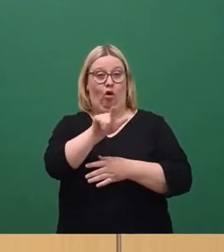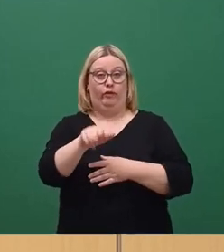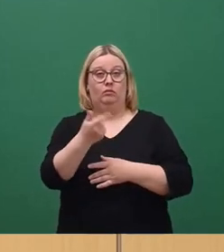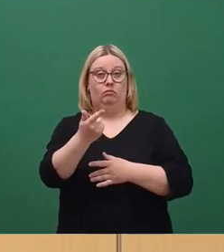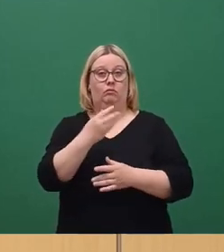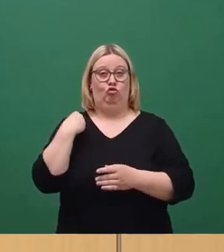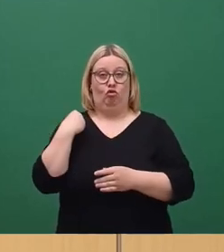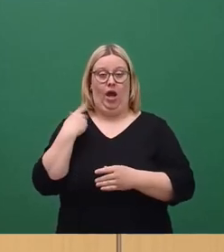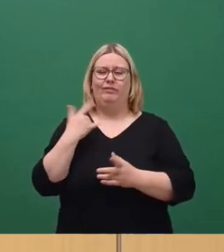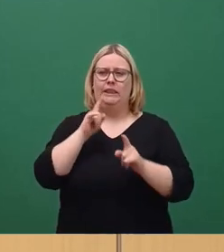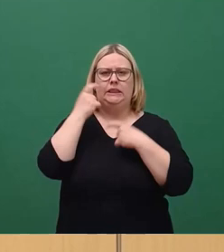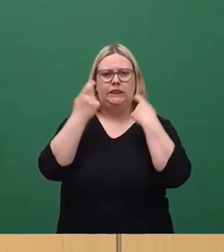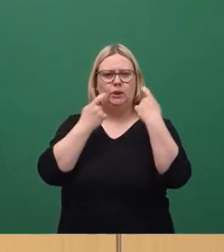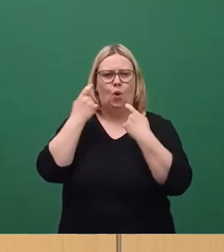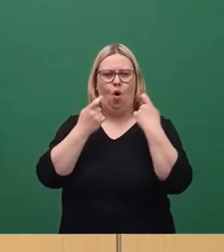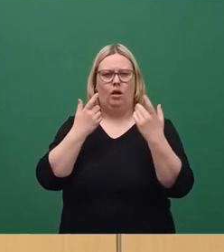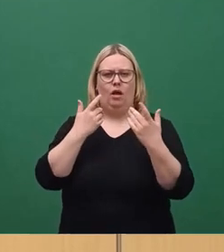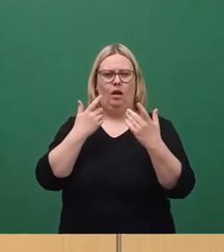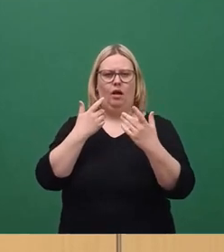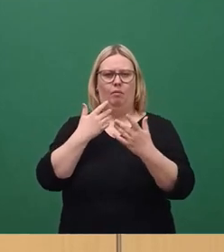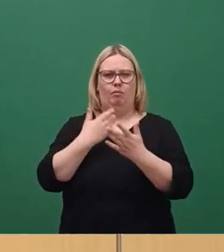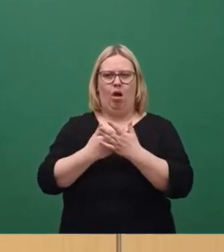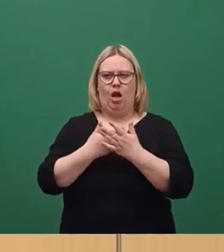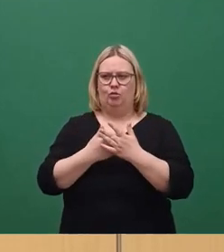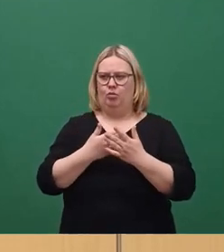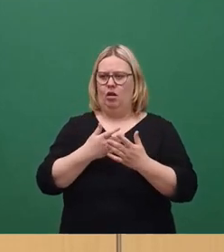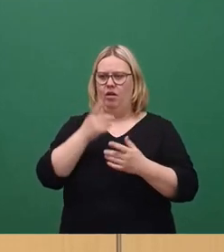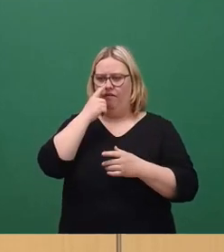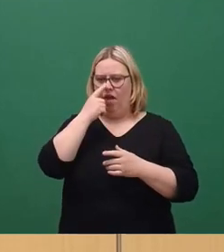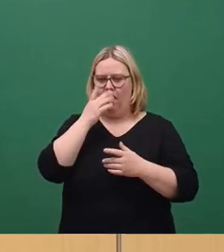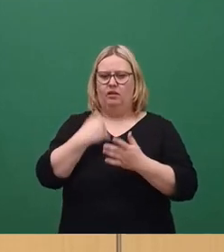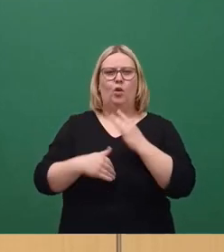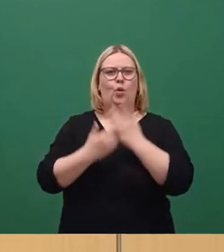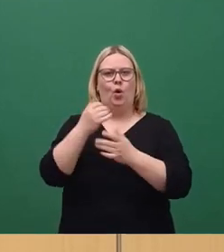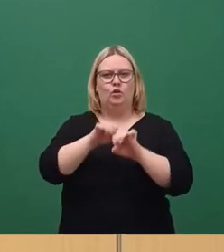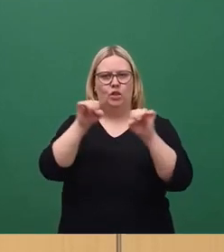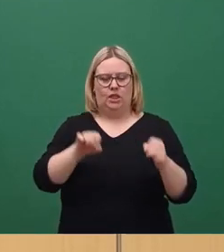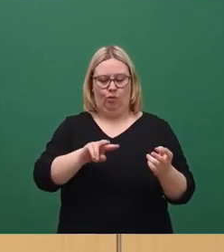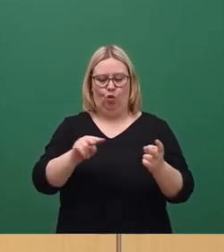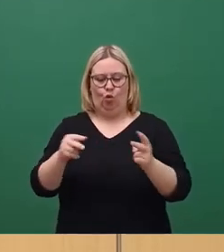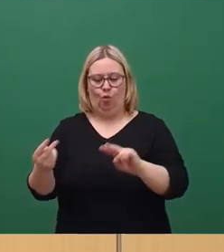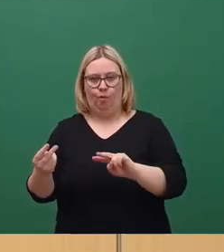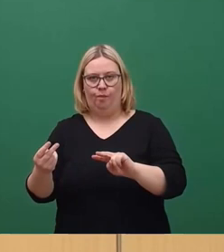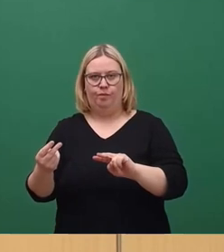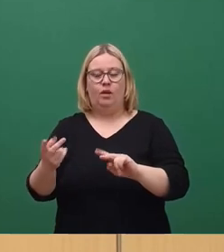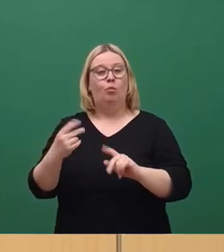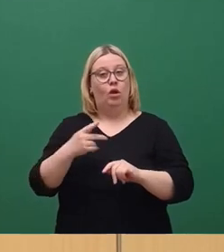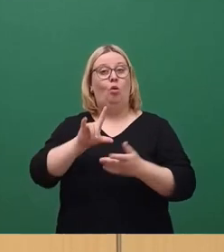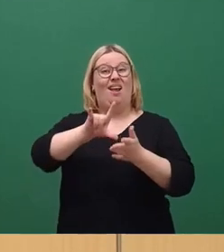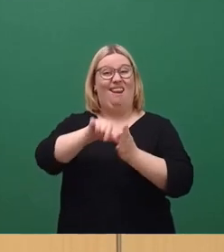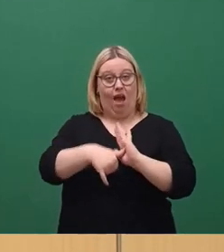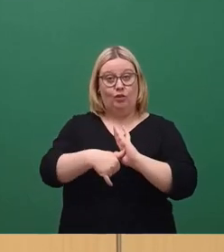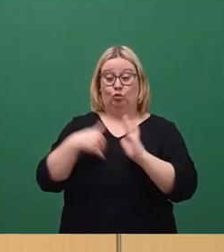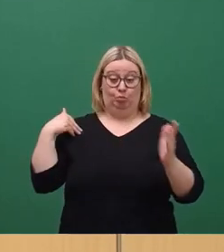dass sie große Sorge haben, ob sie bei der Überführung in das neue System zukünftig auch ihre Leistungen, die sie